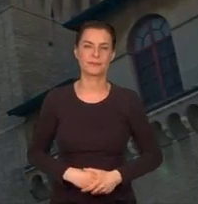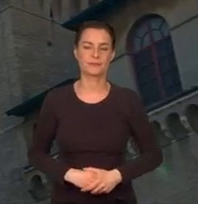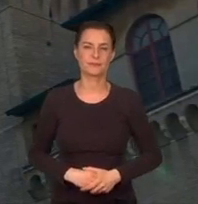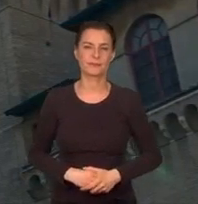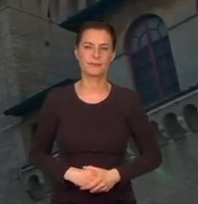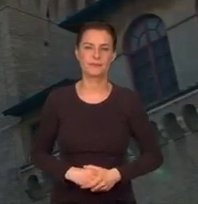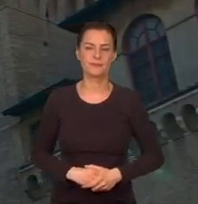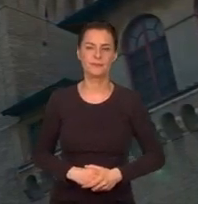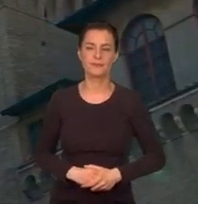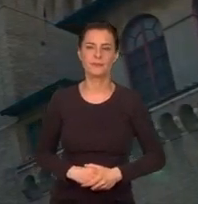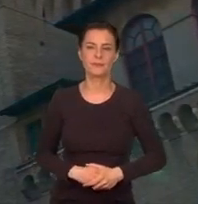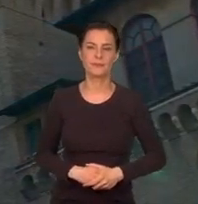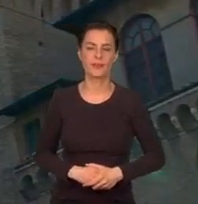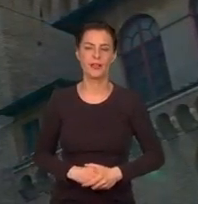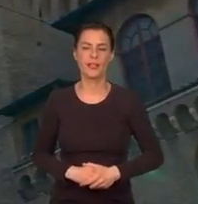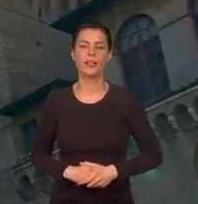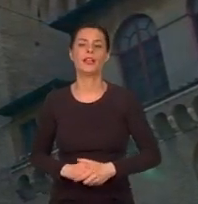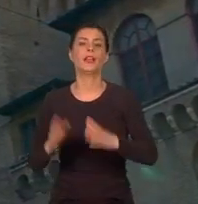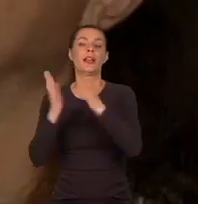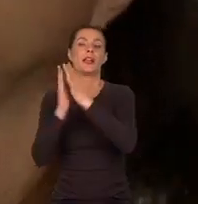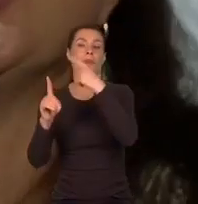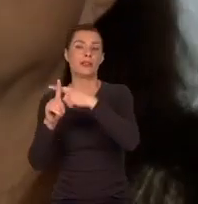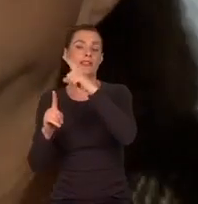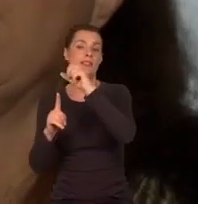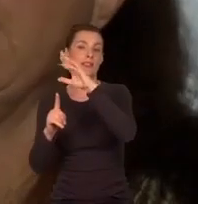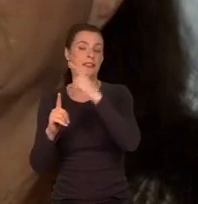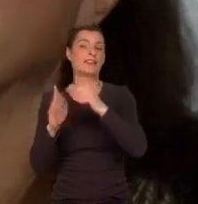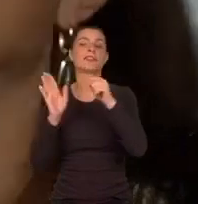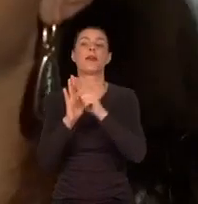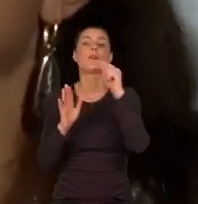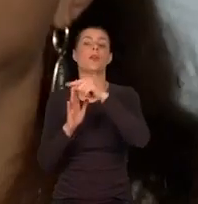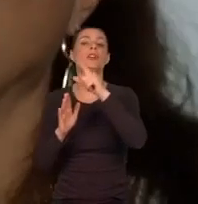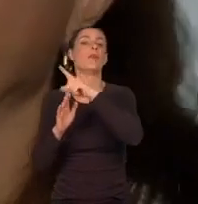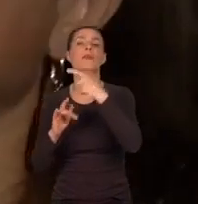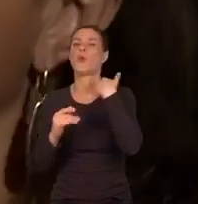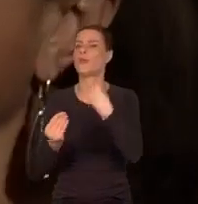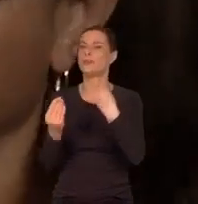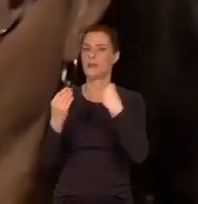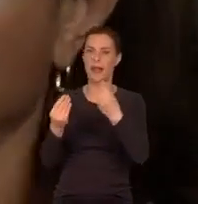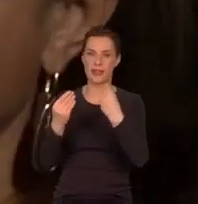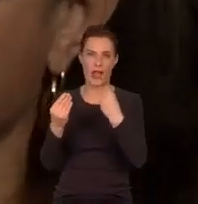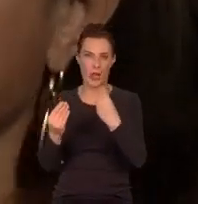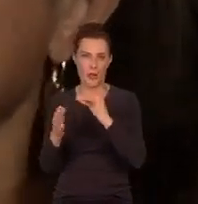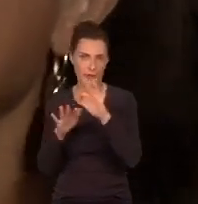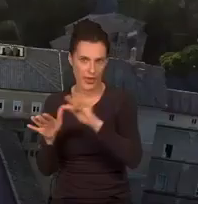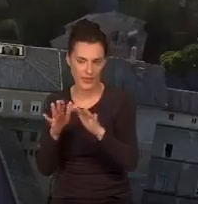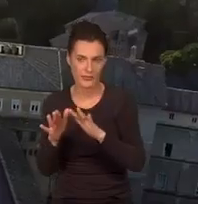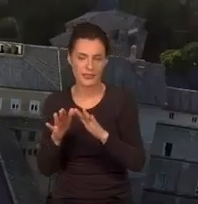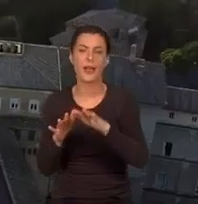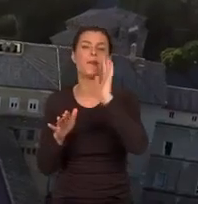Jeszcze zanim do Kaplicy Sykstyńskiej przybył Michał Anioł, było to nadzwyczajnie piękne miejsce.